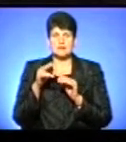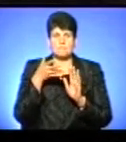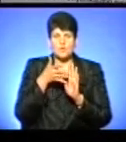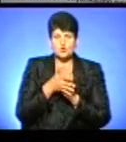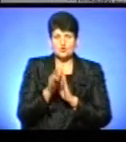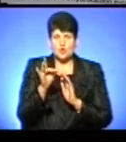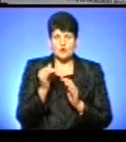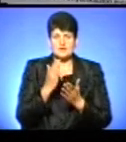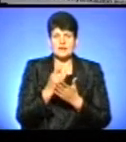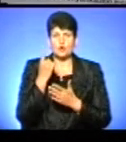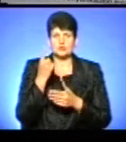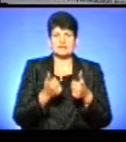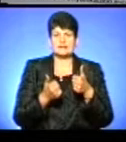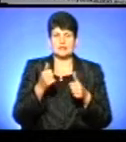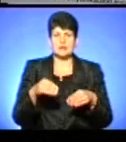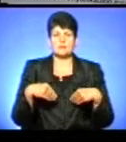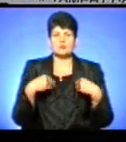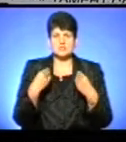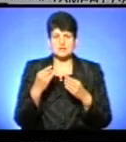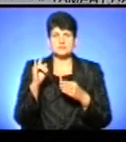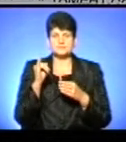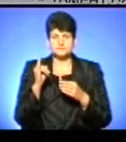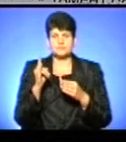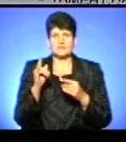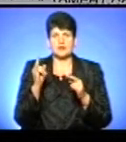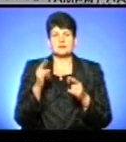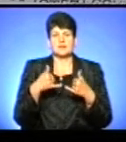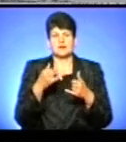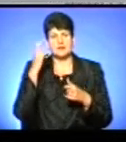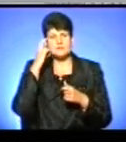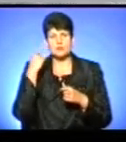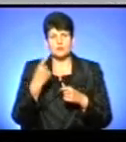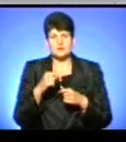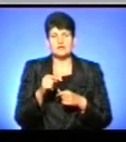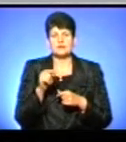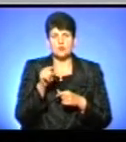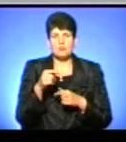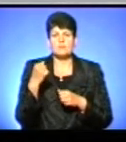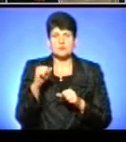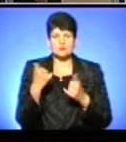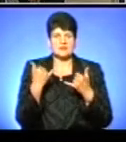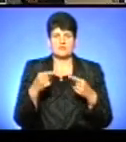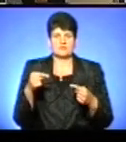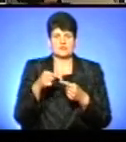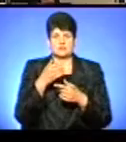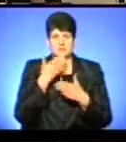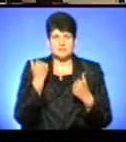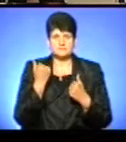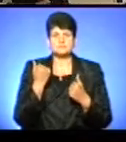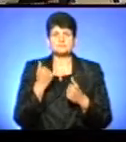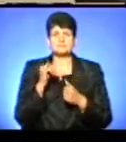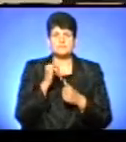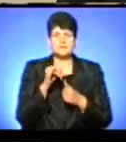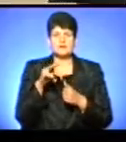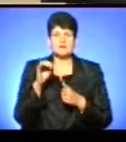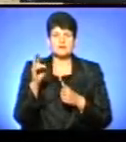лише один тендер на постачання пакунків малюка для Київської області. Та й в тому переможець досі не визначений. Іван Лахтіонов, координатор